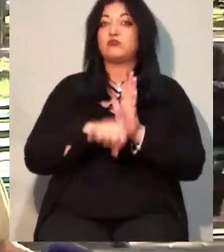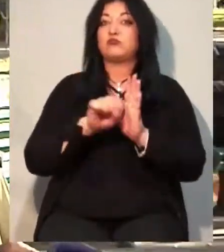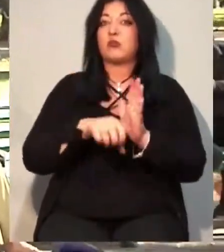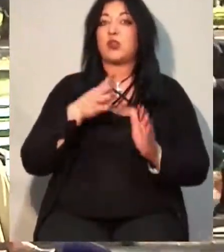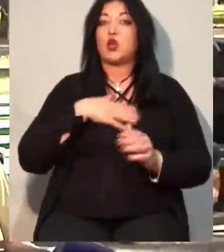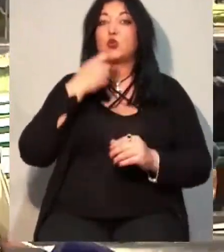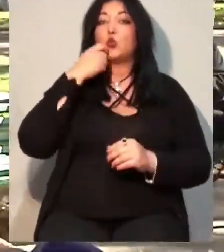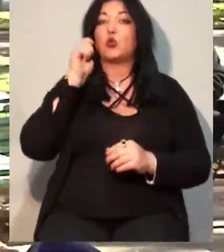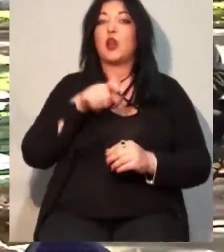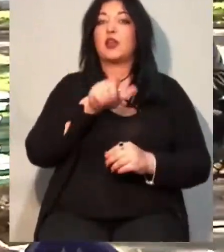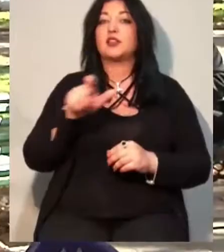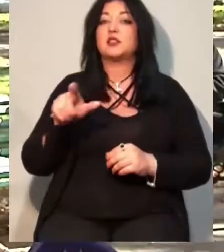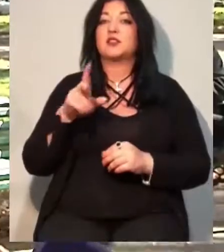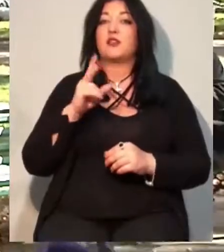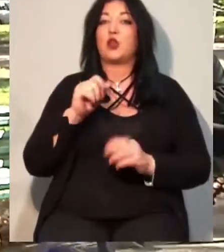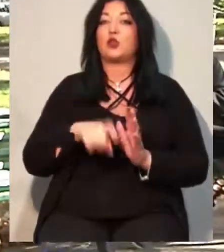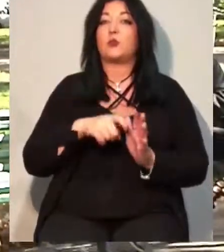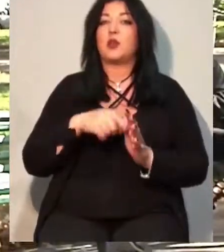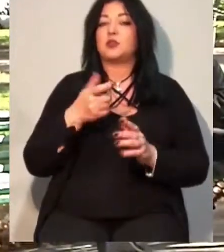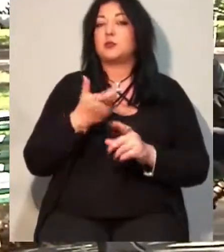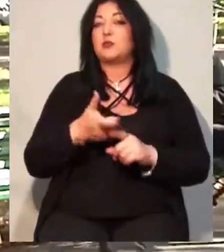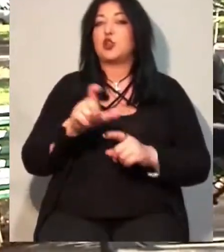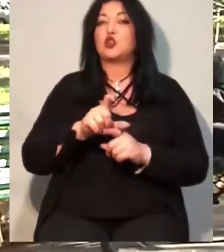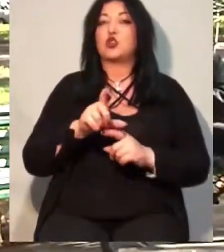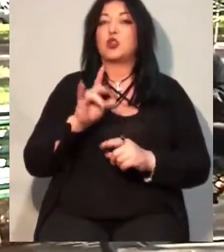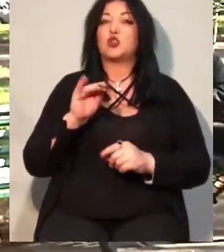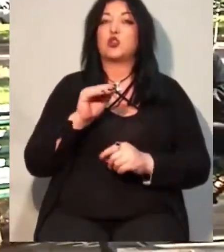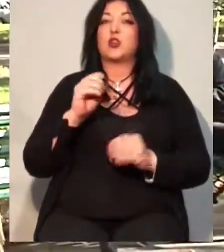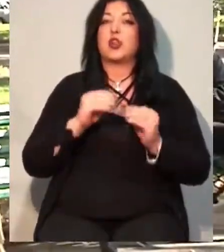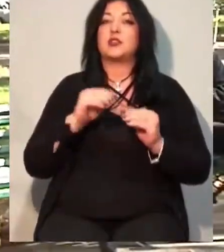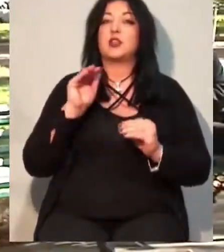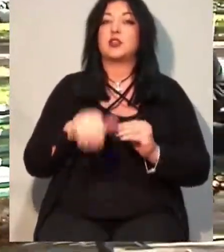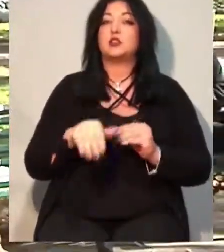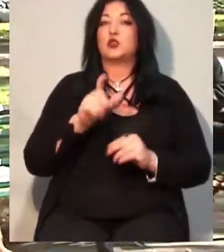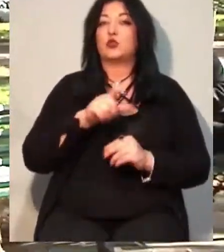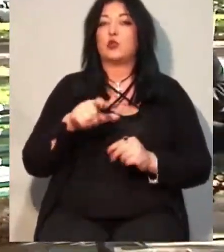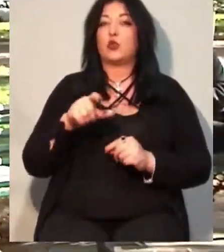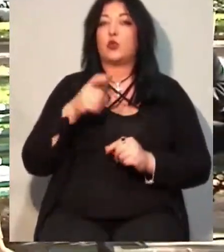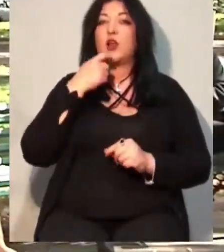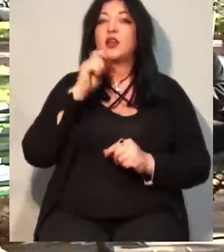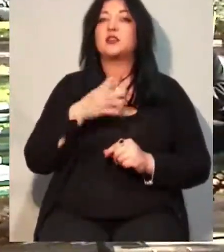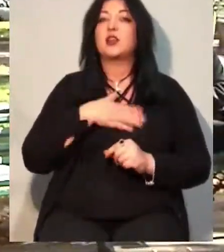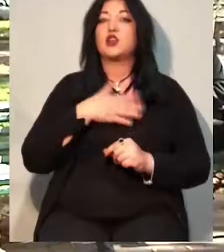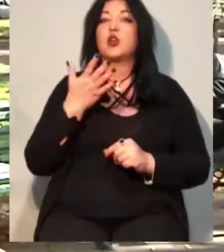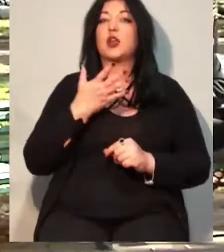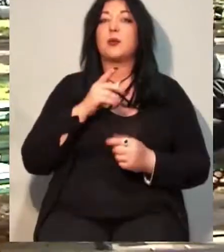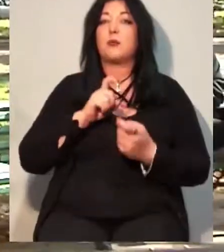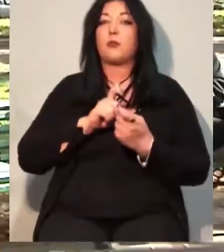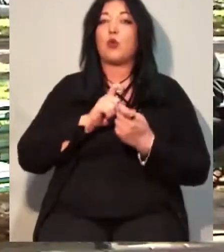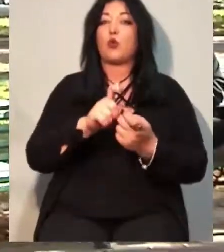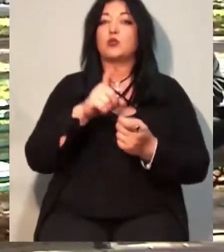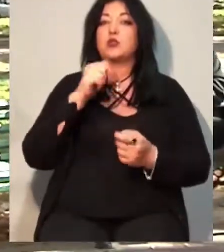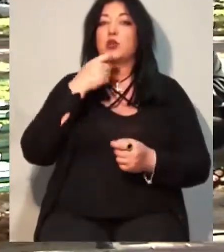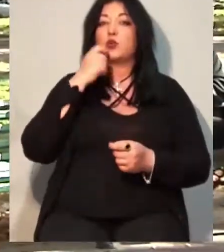Більше, ніж 10 тисяч людей. Тобто ми забиваємо їх жертви, українців наші, які боролися за Україну, проти цих людей. Тому що вони